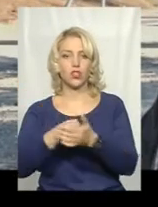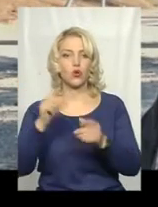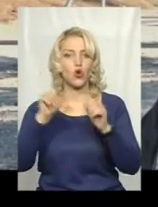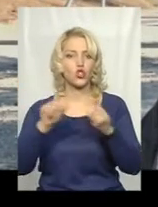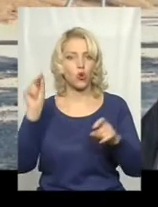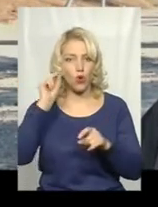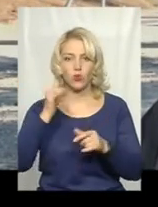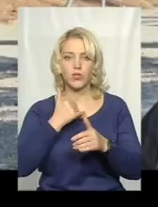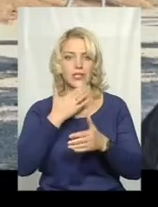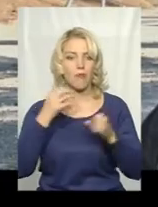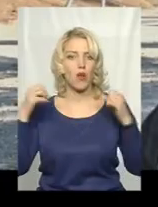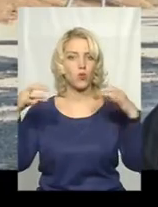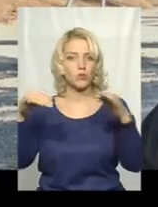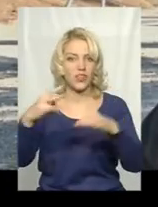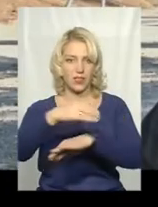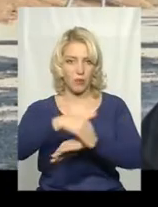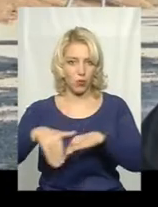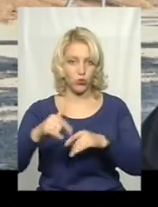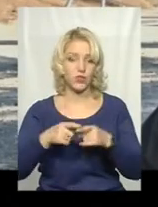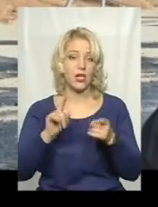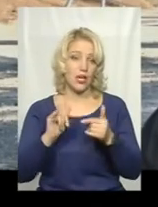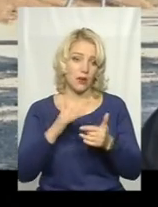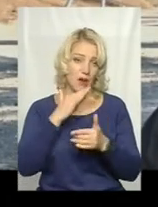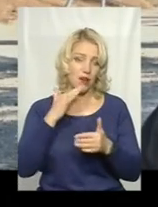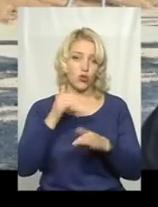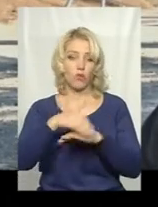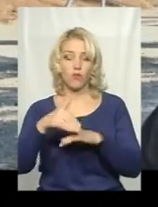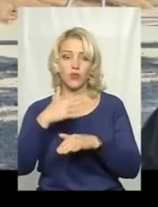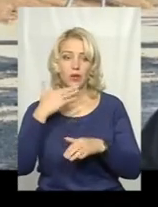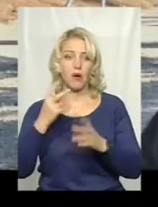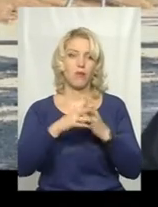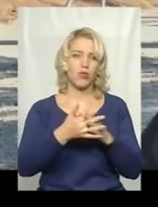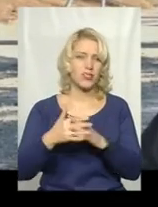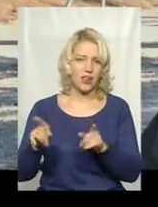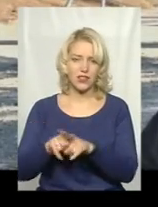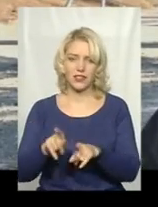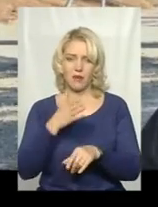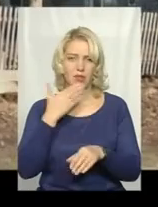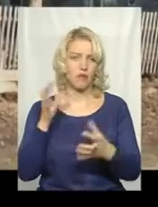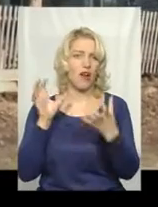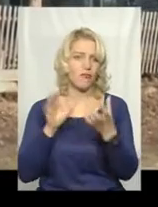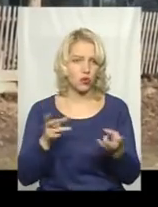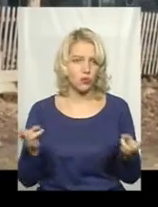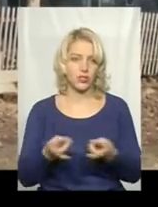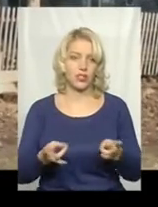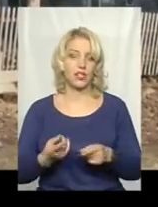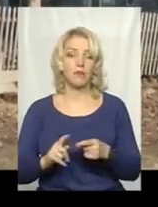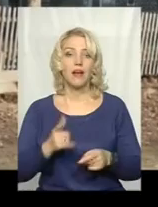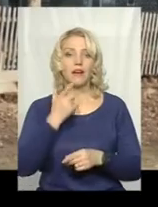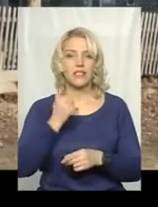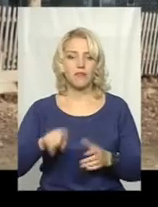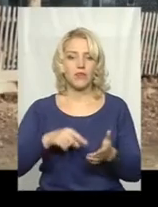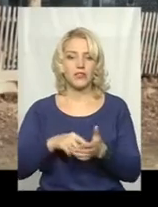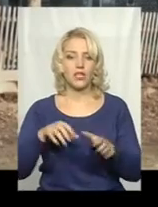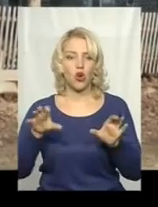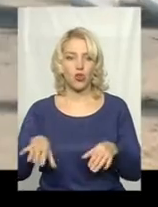освітлення по вулиці. Ну і багато по вулицях немає, по селах так само автобуси треба. Красилівський міський голова